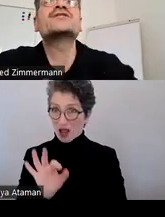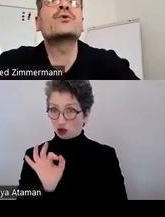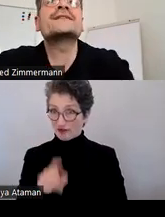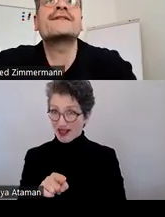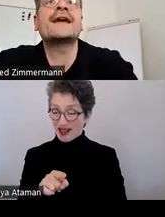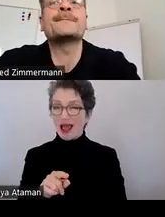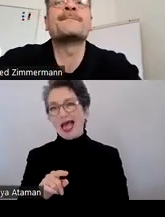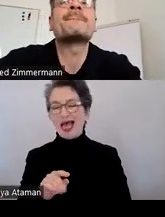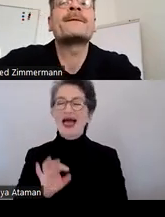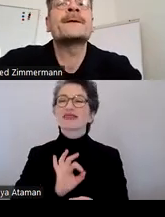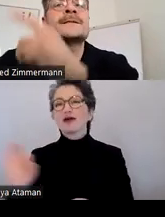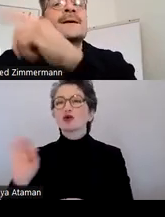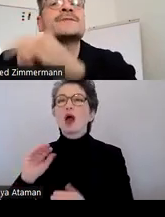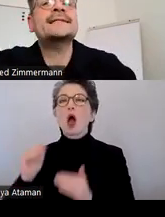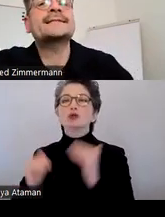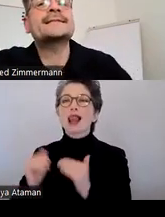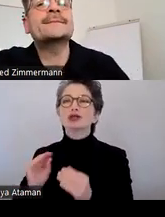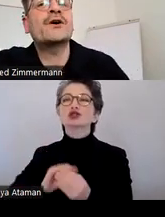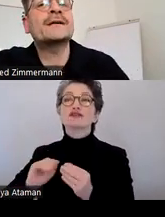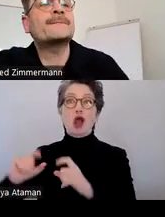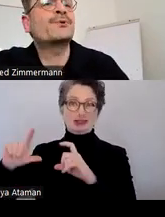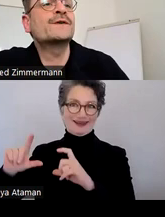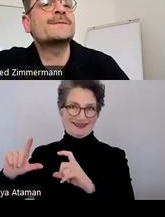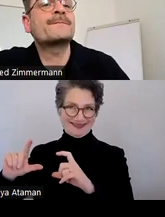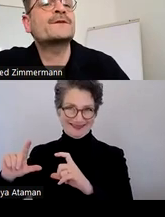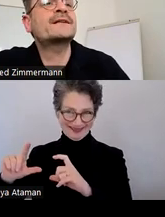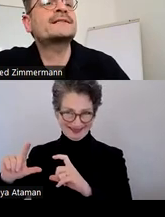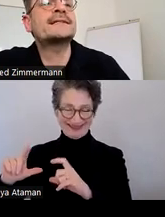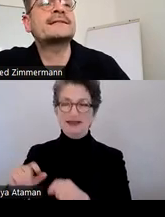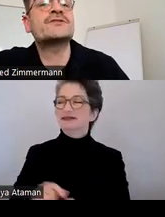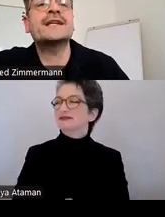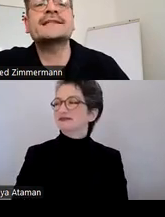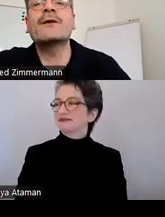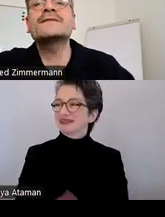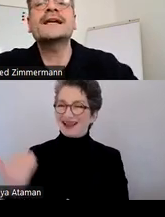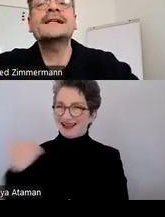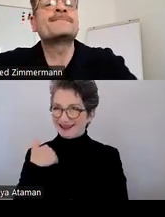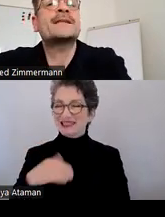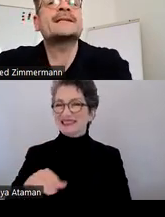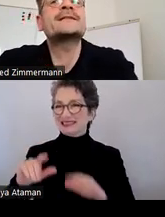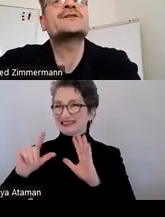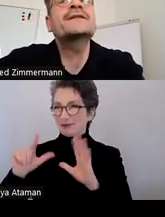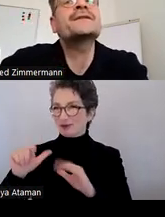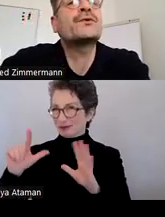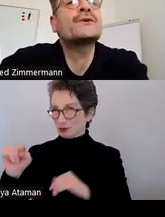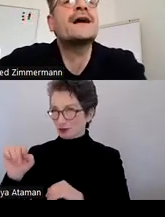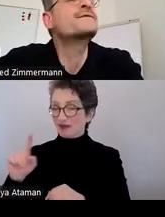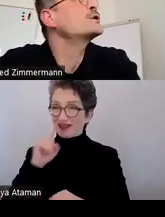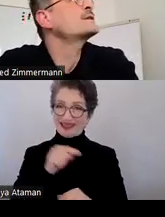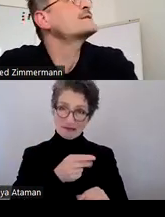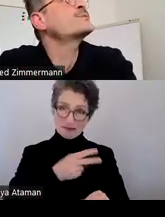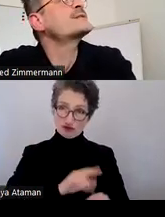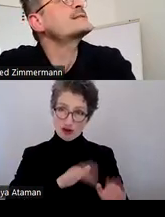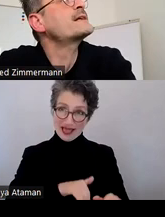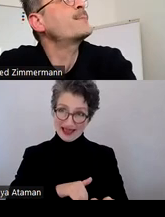wieder deutlich größer werden. Wir haben also rechts die 7,7 Punkt. Und wenn Sie jetzt das schlecht auswählen, dann ist die Schrift größer